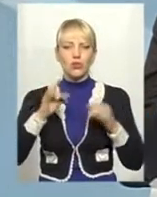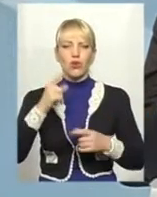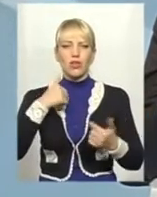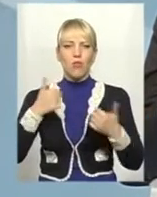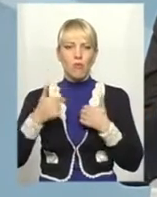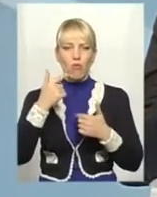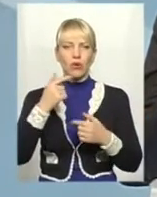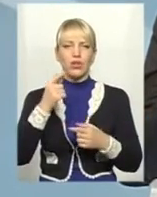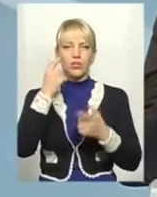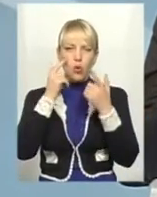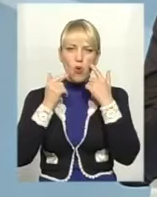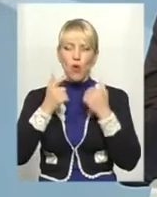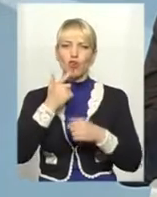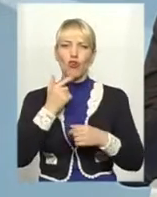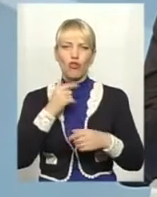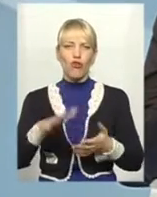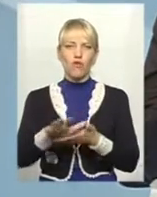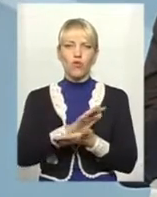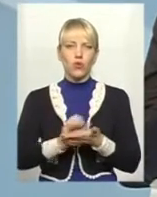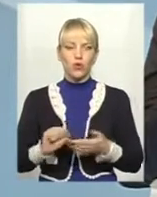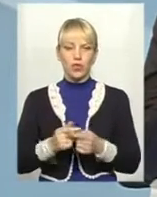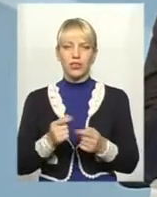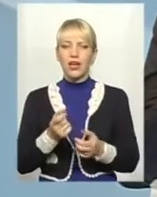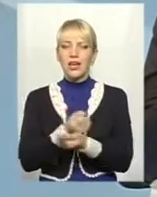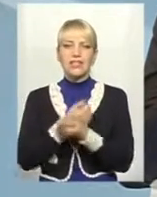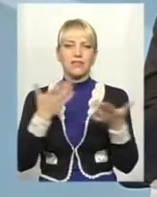руїни. Про світлої години немає нікому.